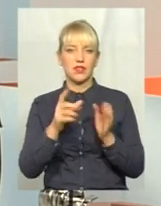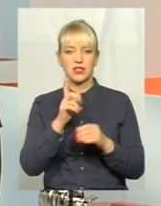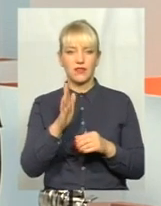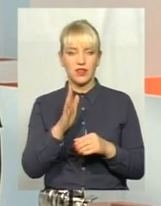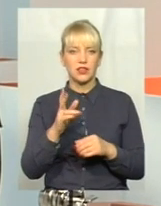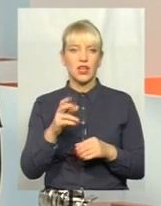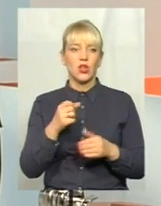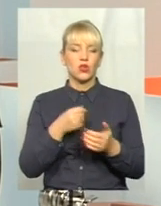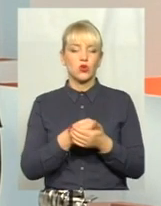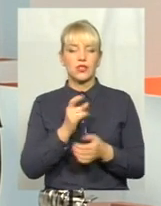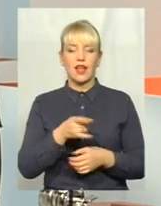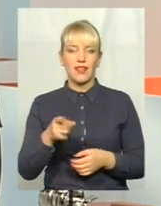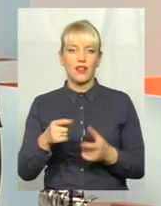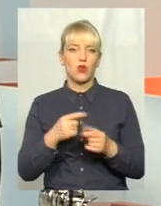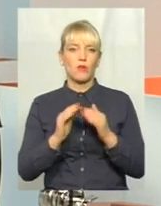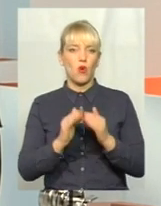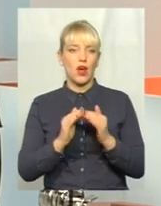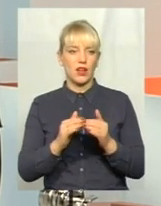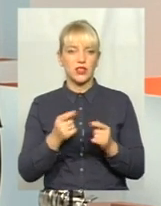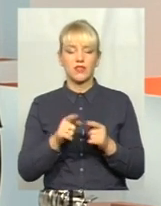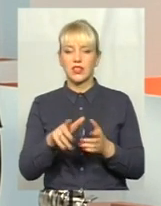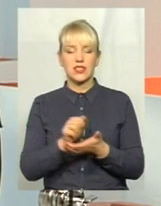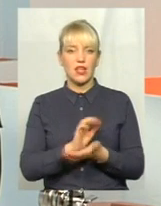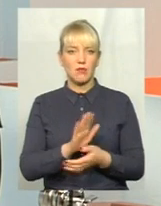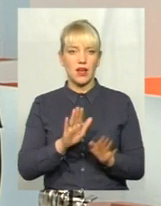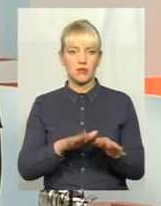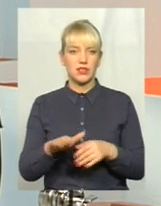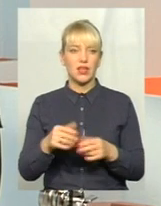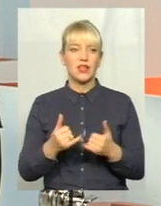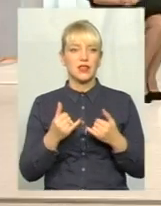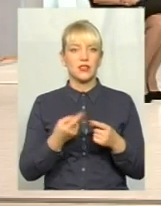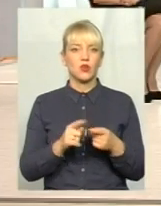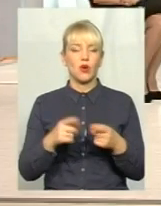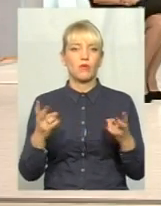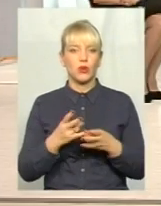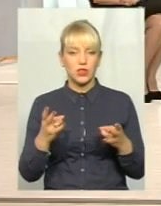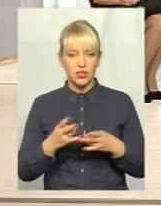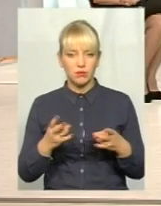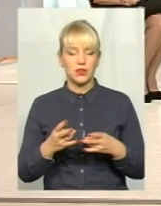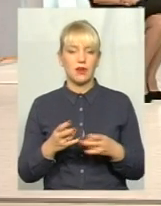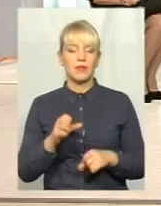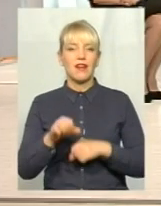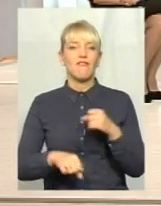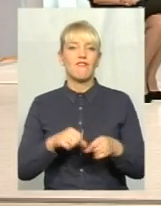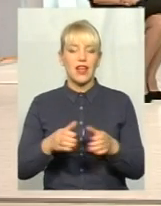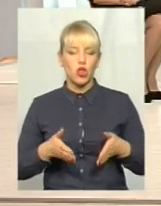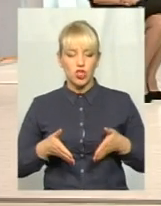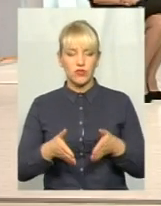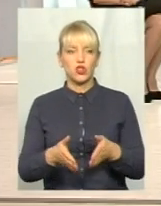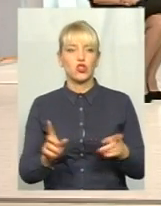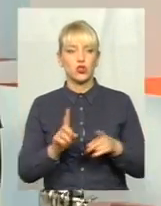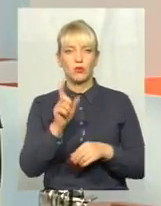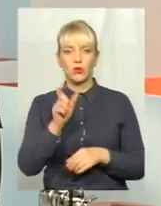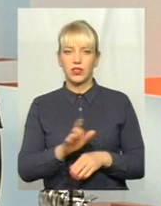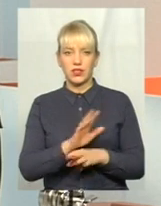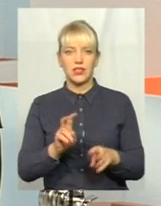чи до гаража. Він не займає місця, але для того потрібна зрозуміла інфраструктура, велоінфраструктура, щоб людина, не сідаючи